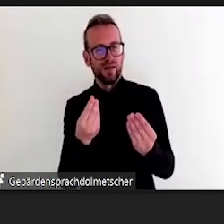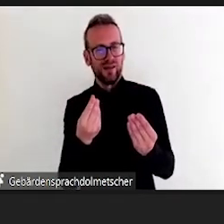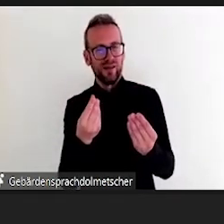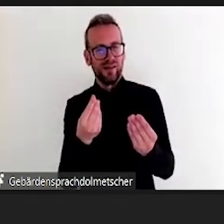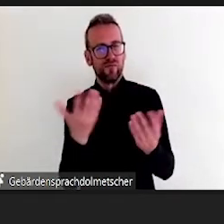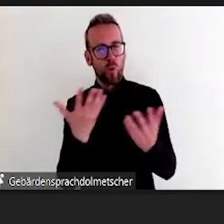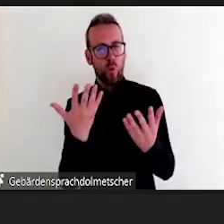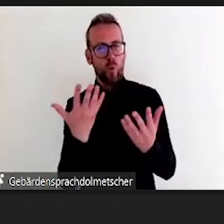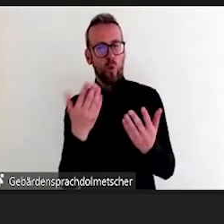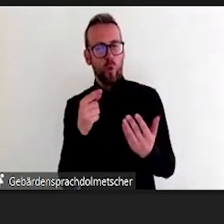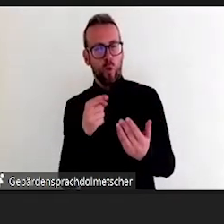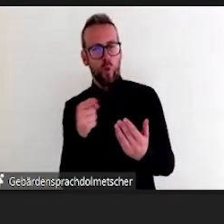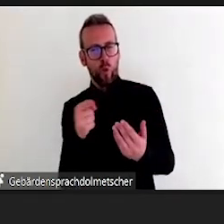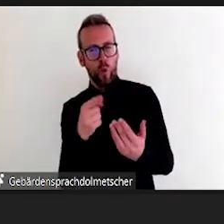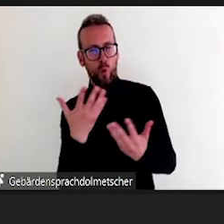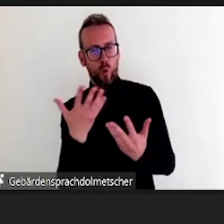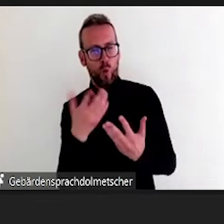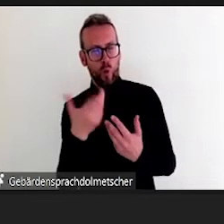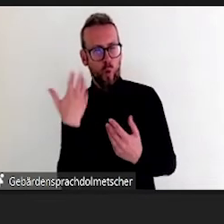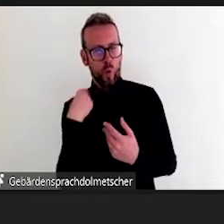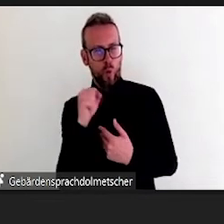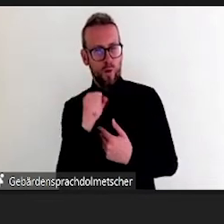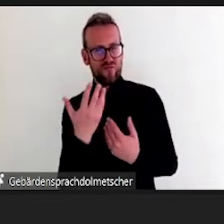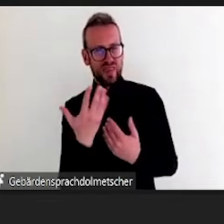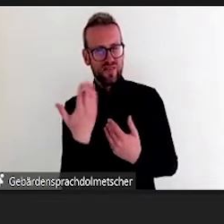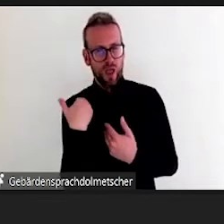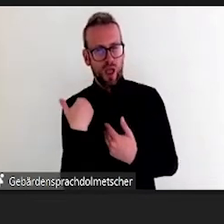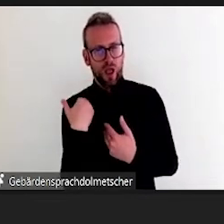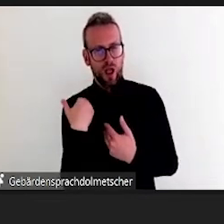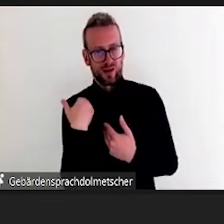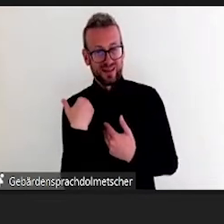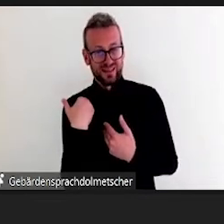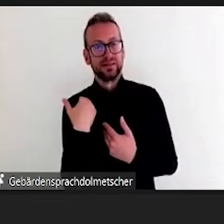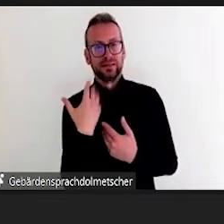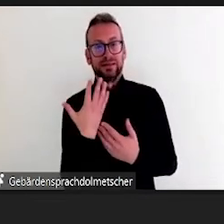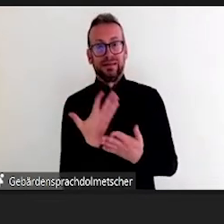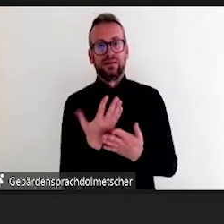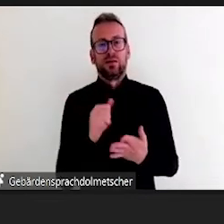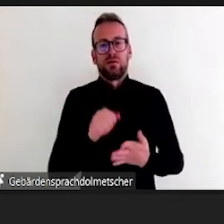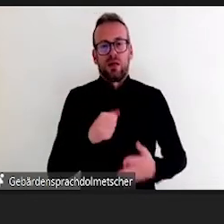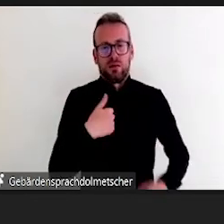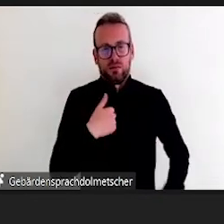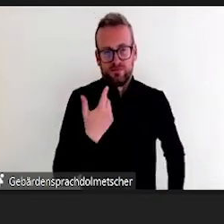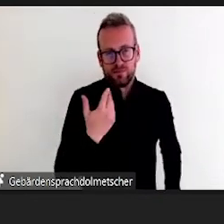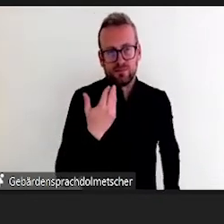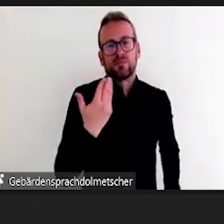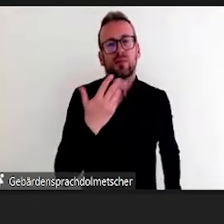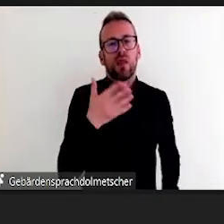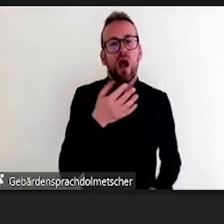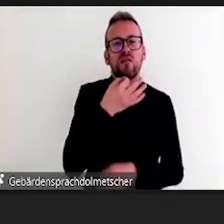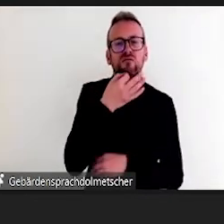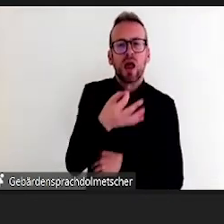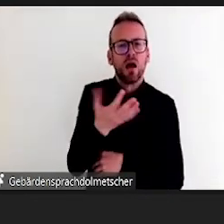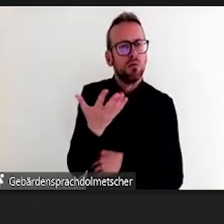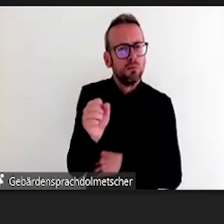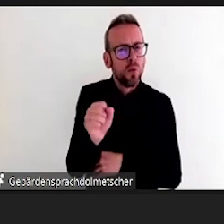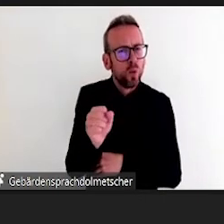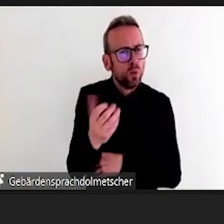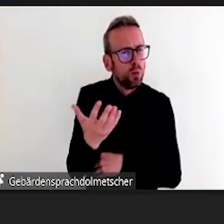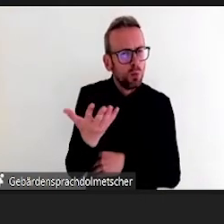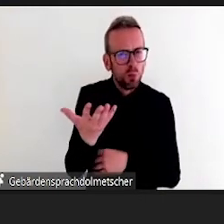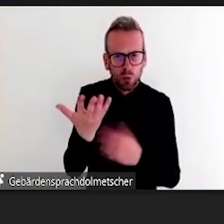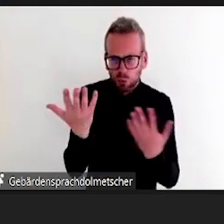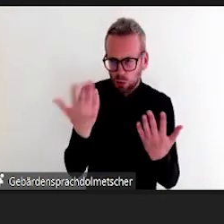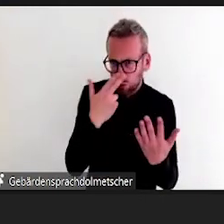darauf eingehen kann. Und ich glaube, man selber hat ja dann auch eine Plattform und kann selber auch sagen, ich bin heute mega im Stress oder